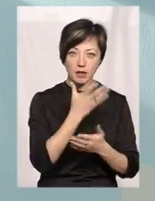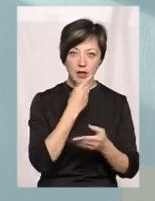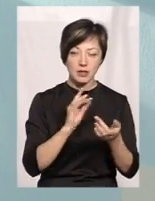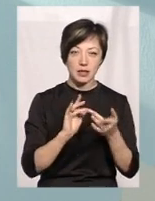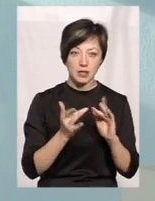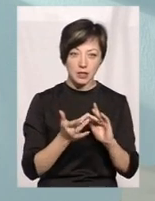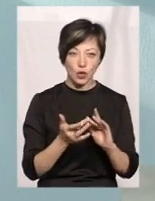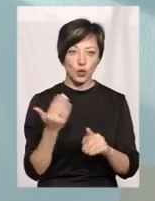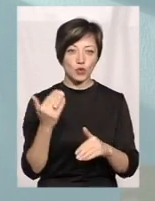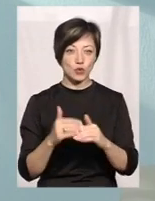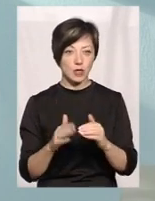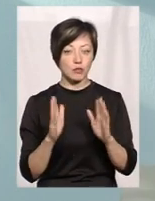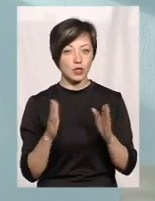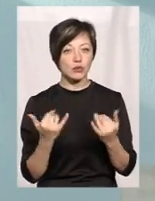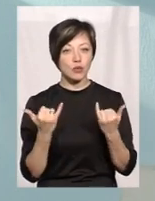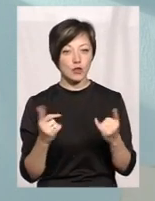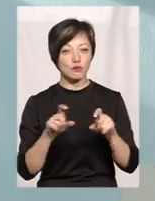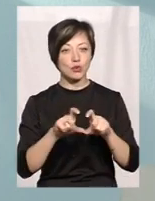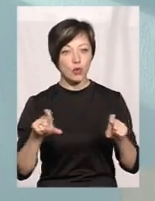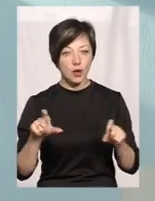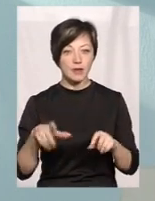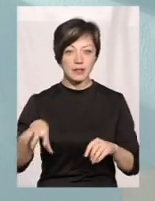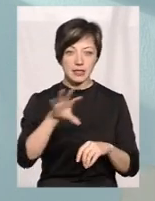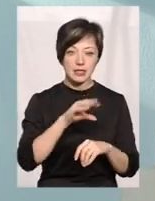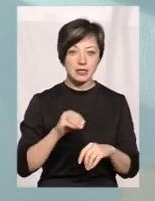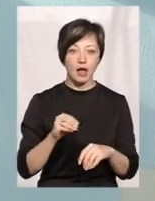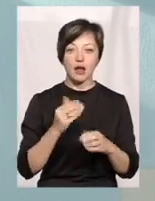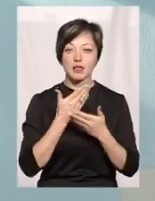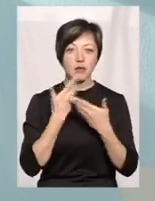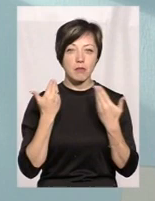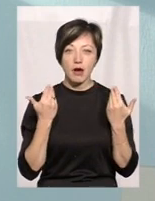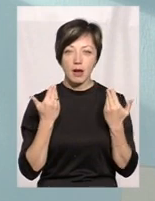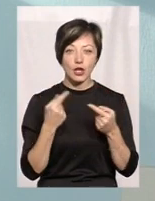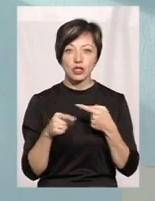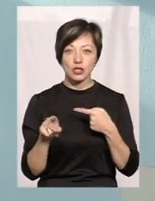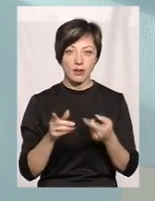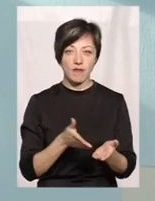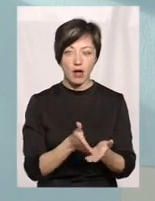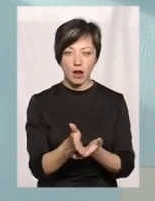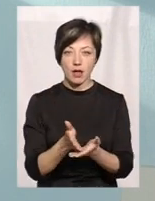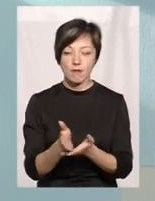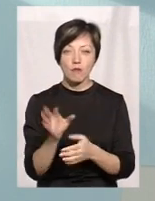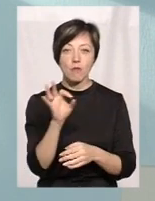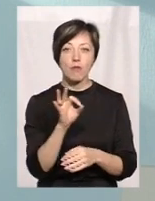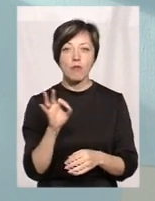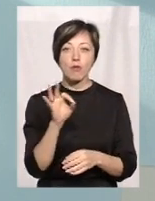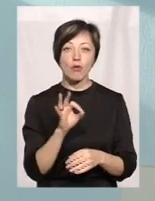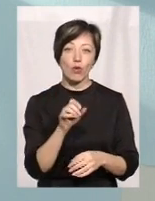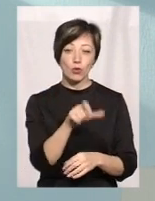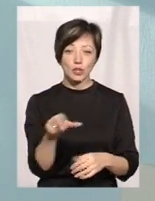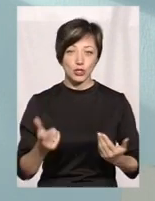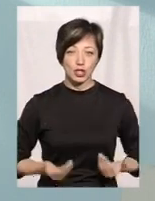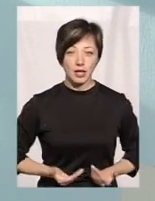інтернет, це вже буде сьогодні і в школі, скрізь. А немає інших варіантів, тому що мова йде про людське життя.